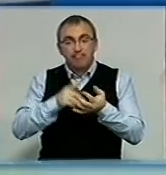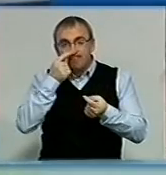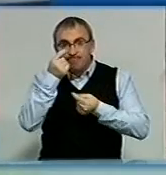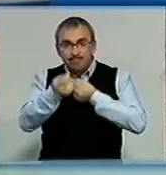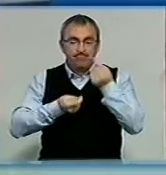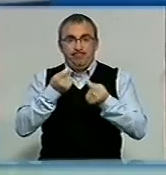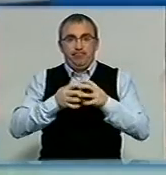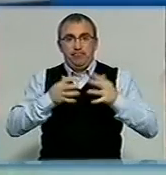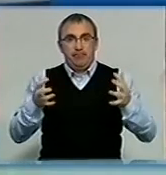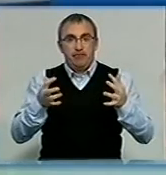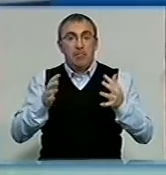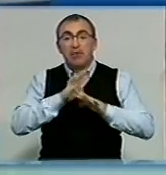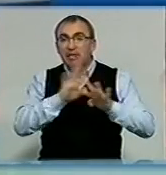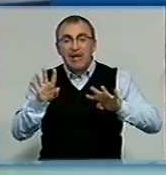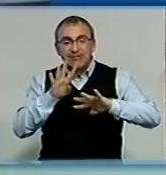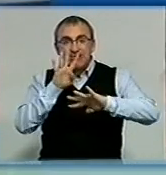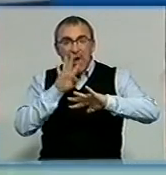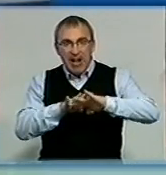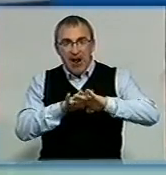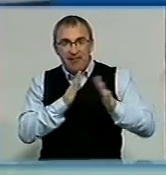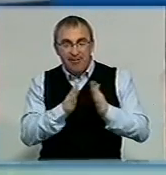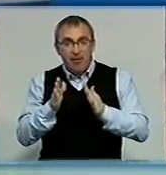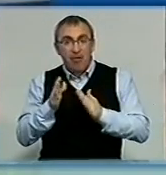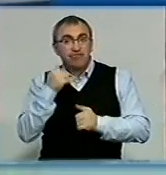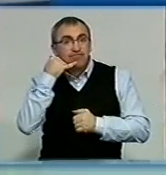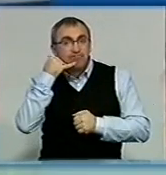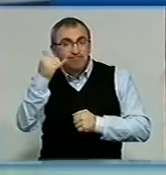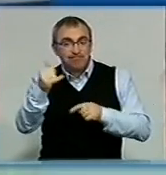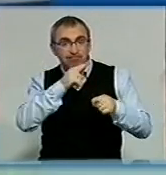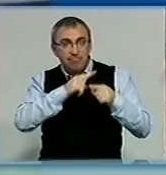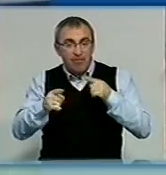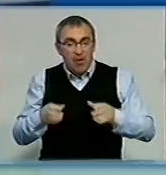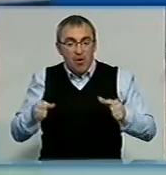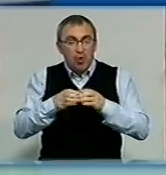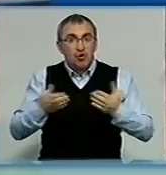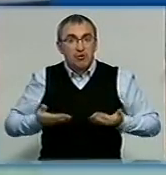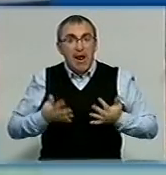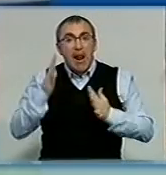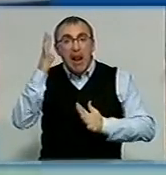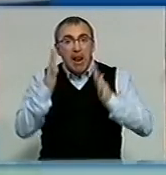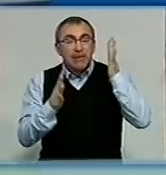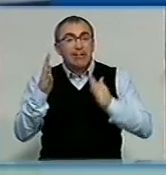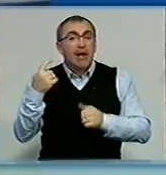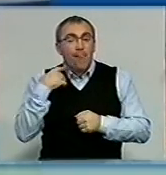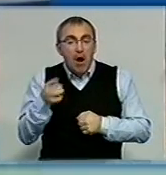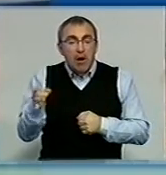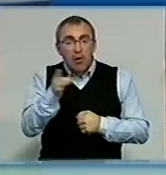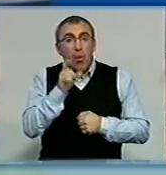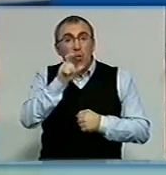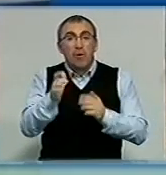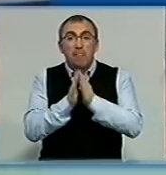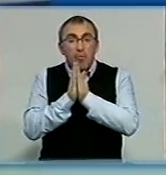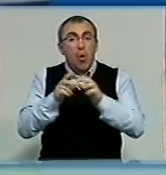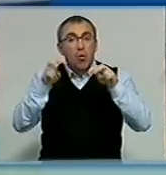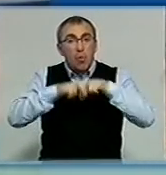Не за графіком, на гарячу лінію губернатора надійшло колективне звернення від жителів села Лісне Кіровоградського району. Люди просили